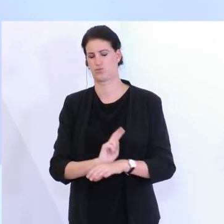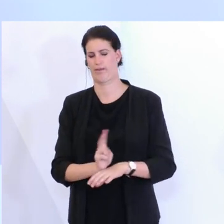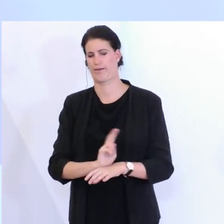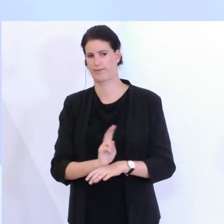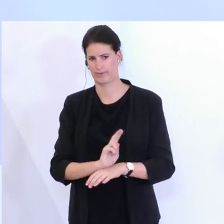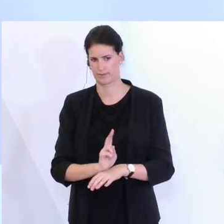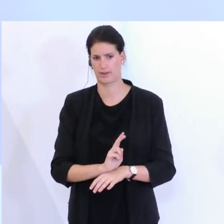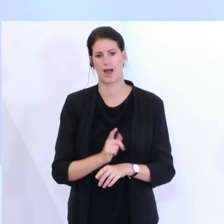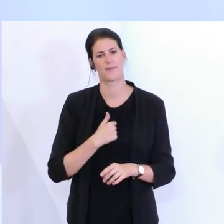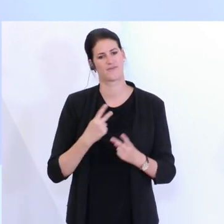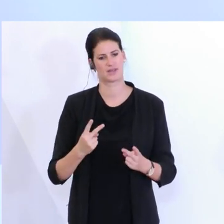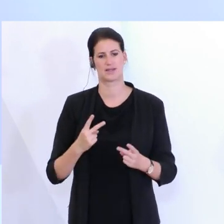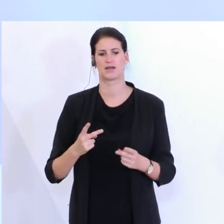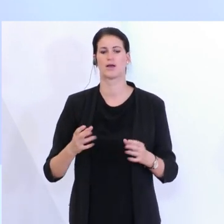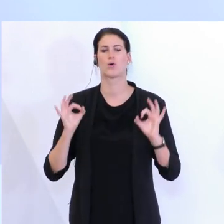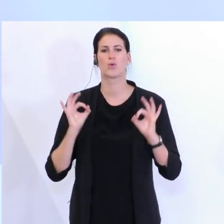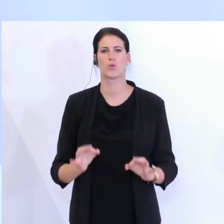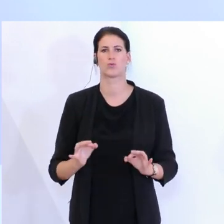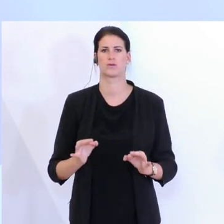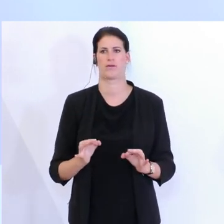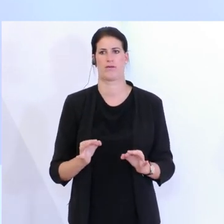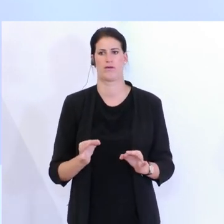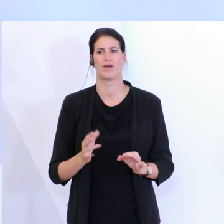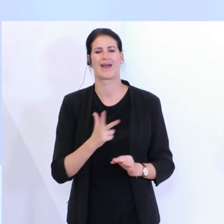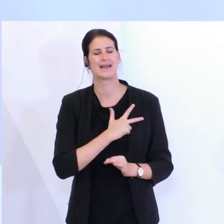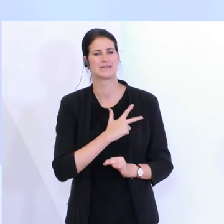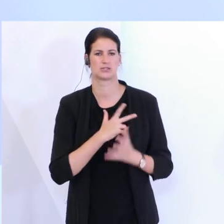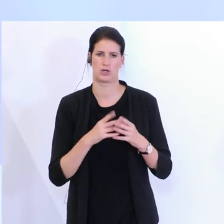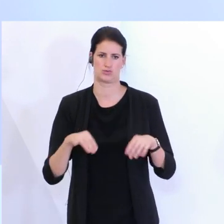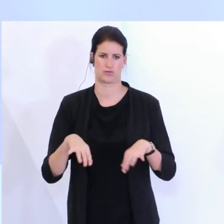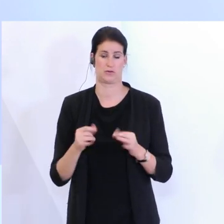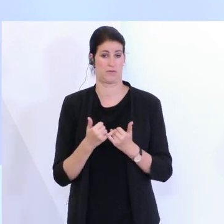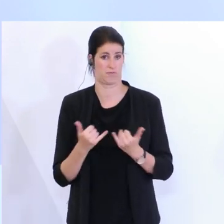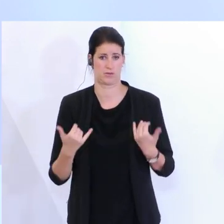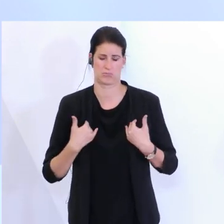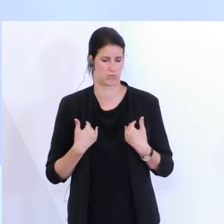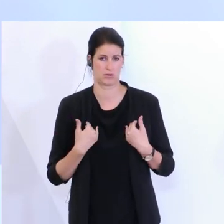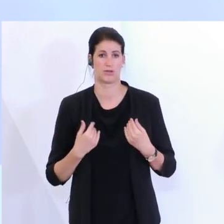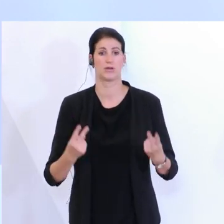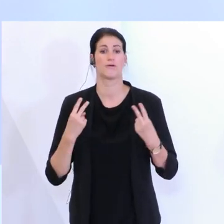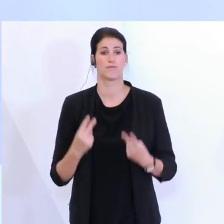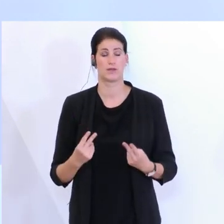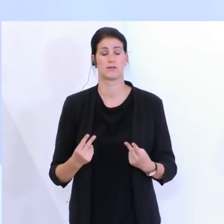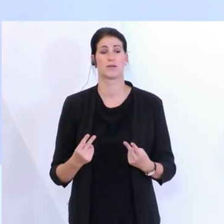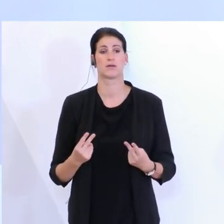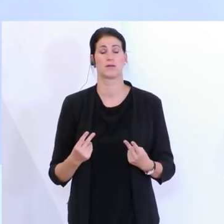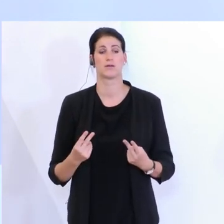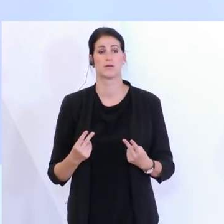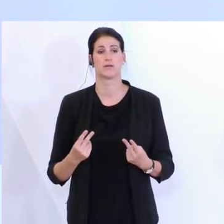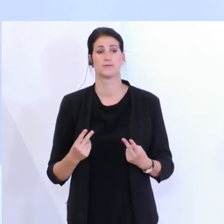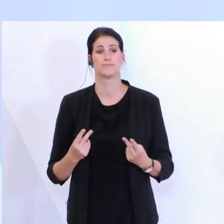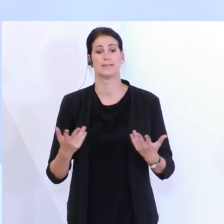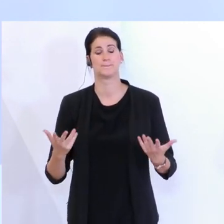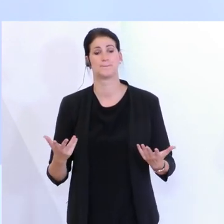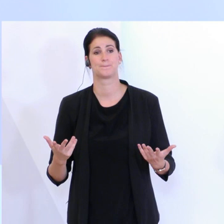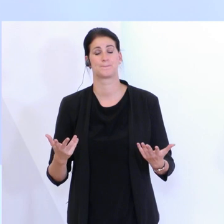mit der Branche eine praktikable Lösung zu finden. Wie auch immer die ausschaut, wichtig ist halt nur, dass nicht den